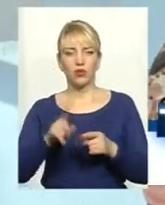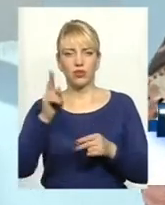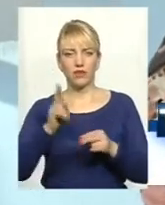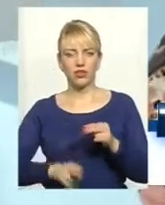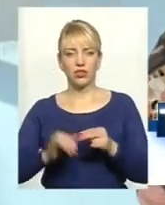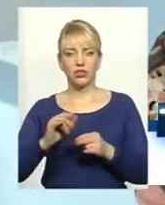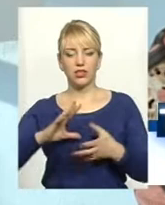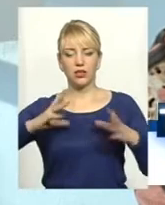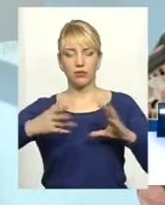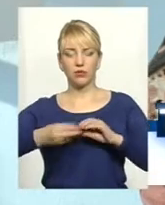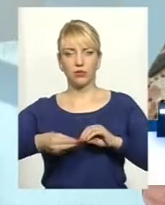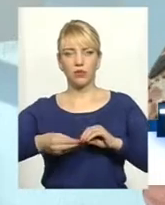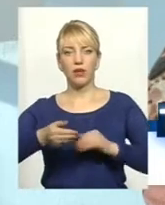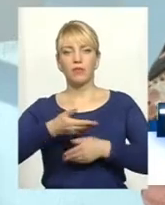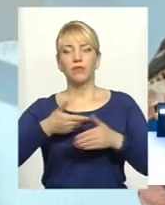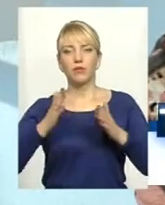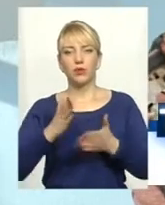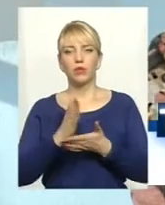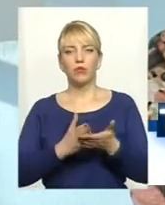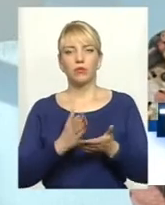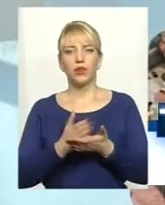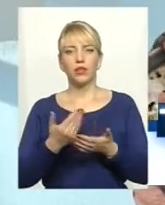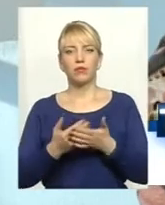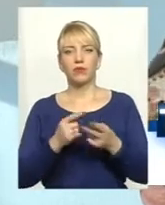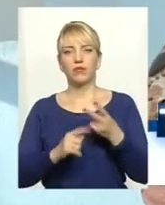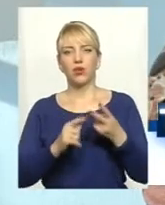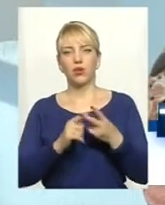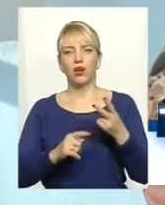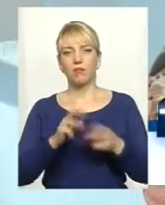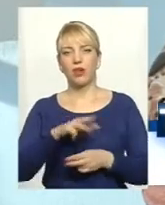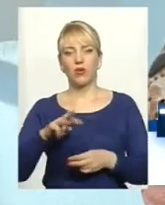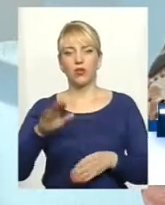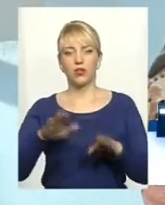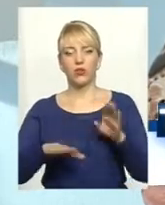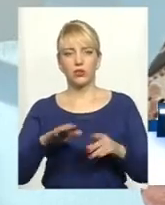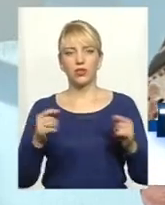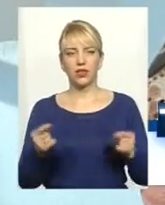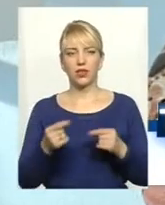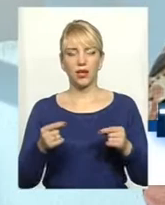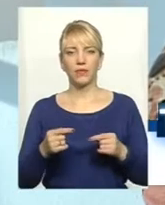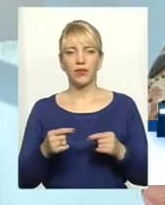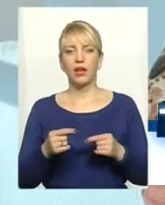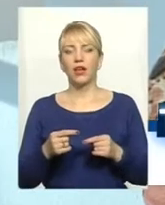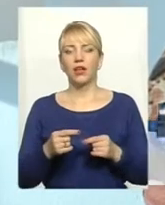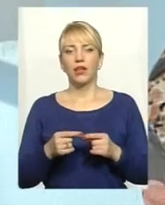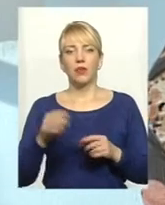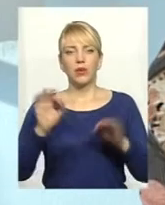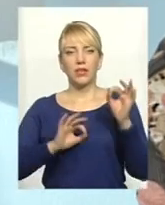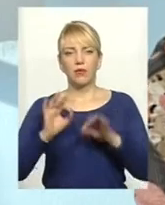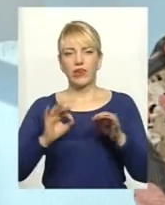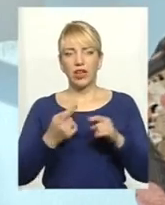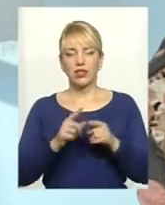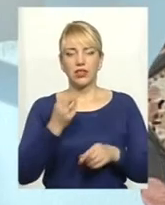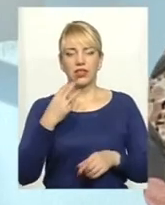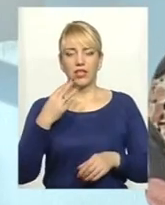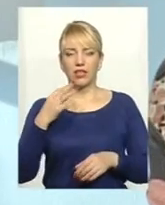і за підсумками ми будемо мати десь в межах півтора мільйона тонн зерна. Притом, вага цієї культури становить 13